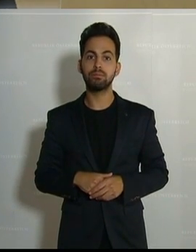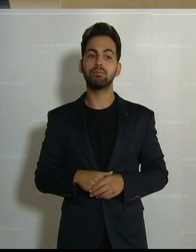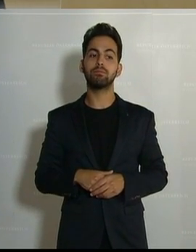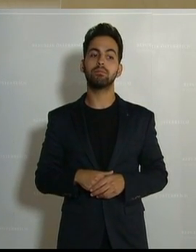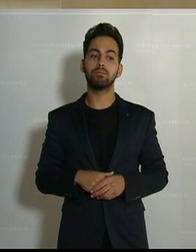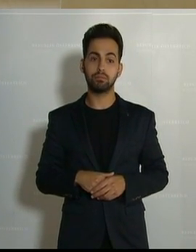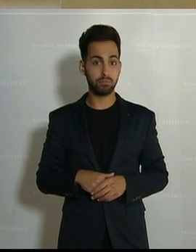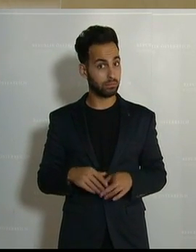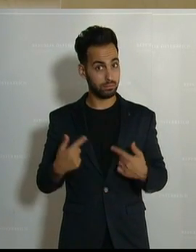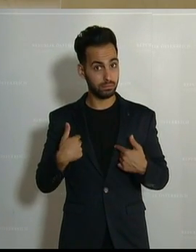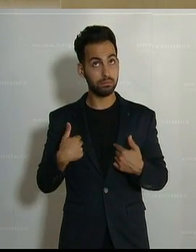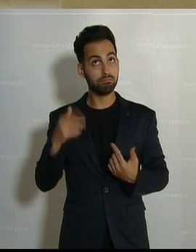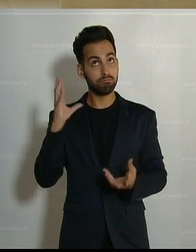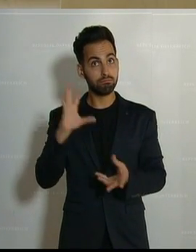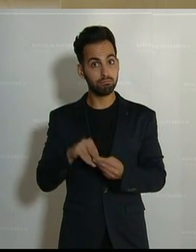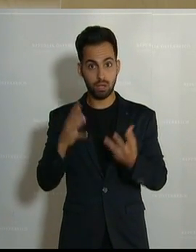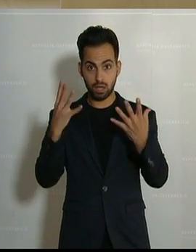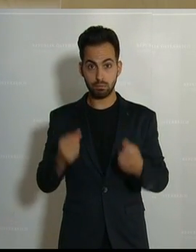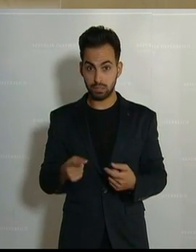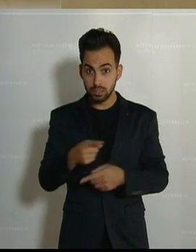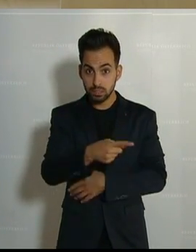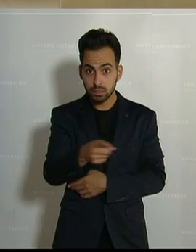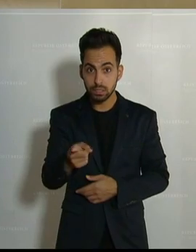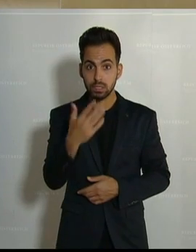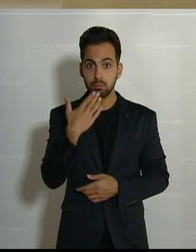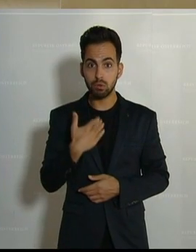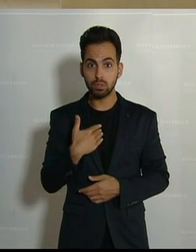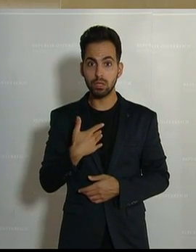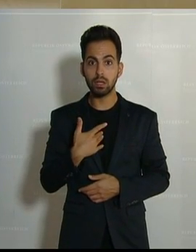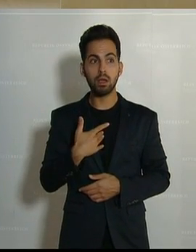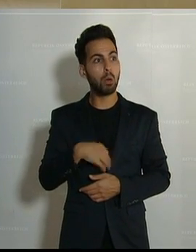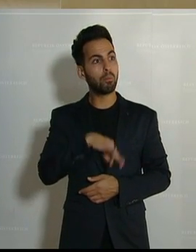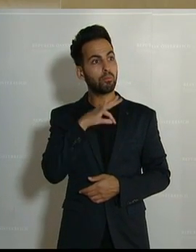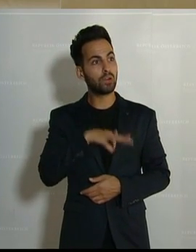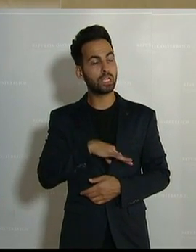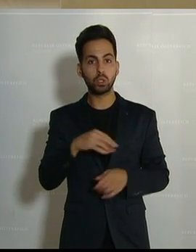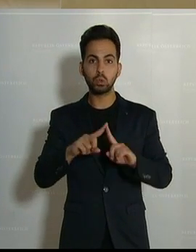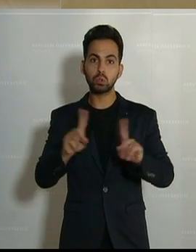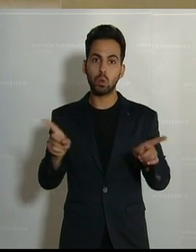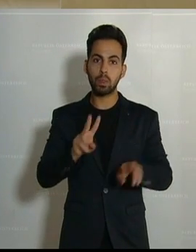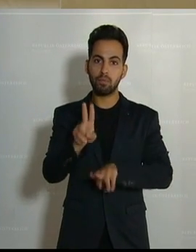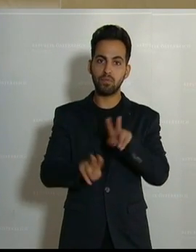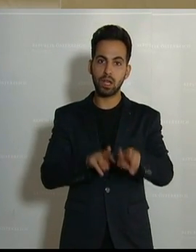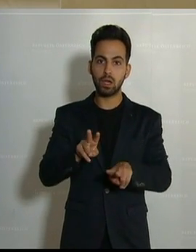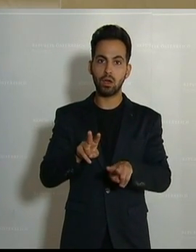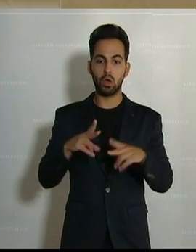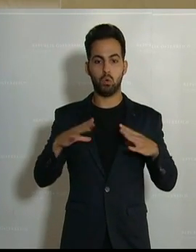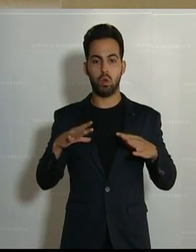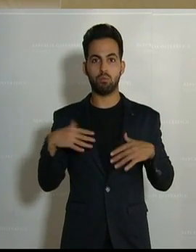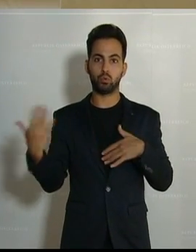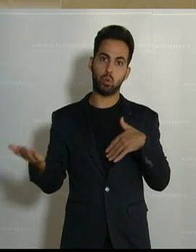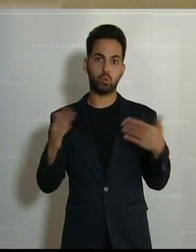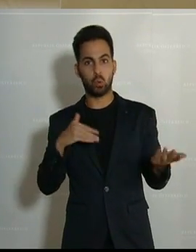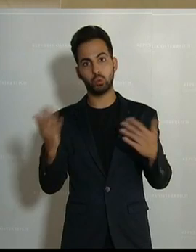Daraus kann ich nur resultieren, dass Sie, Sie wollen eine verpflichtende Sonderpflegeurlaub, also dieser Zick-Zack-Kurs